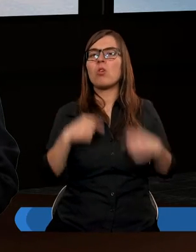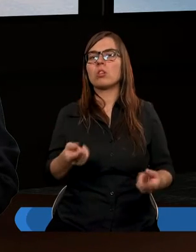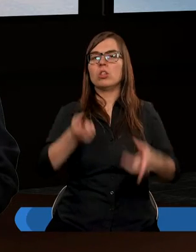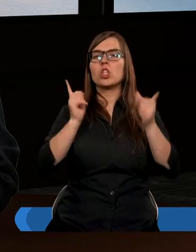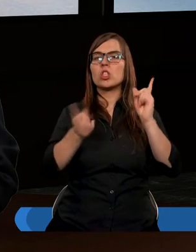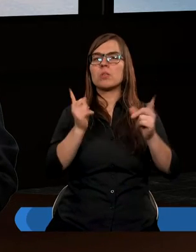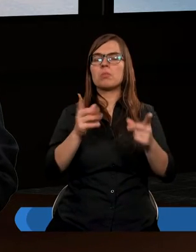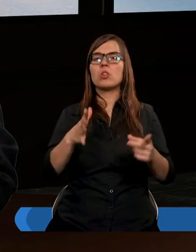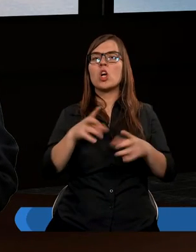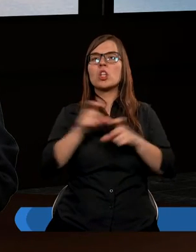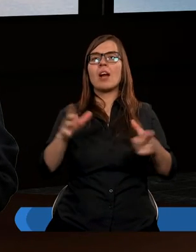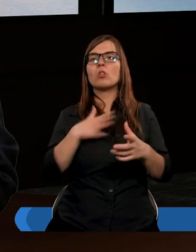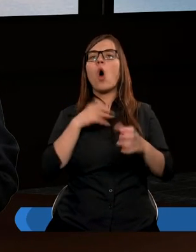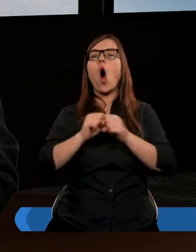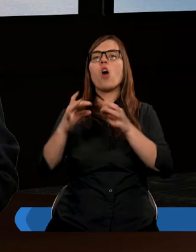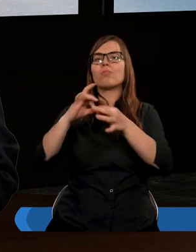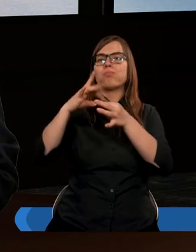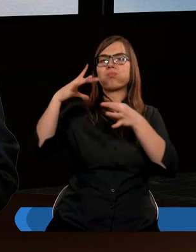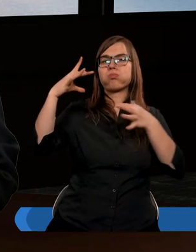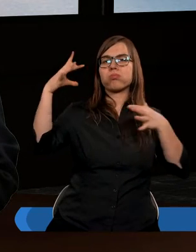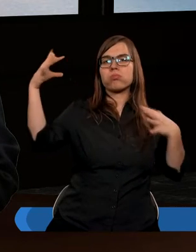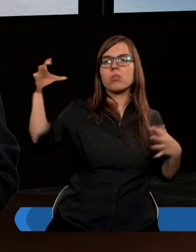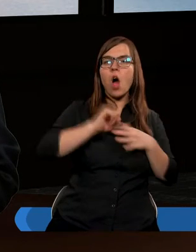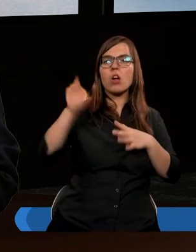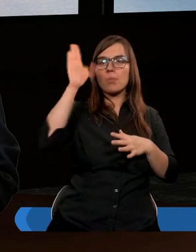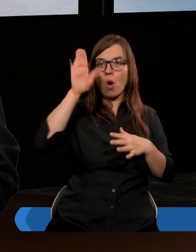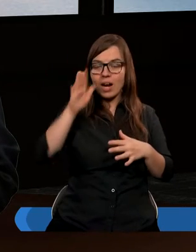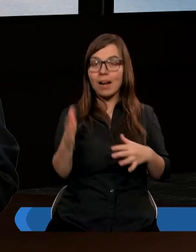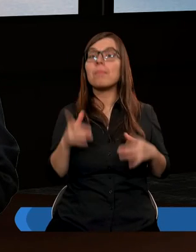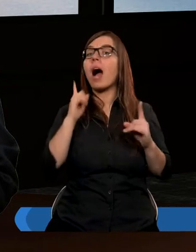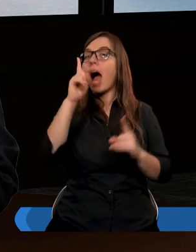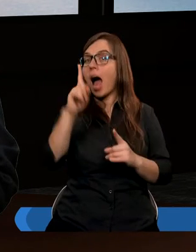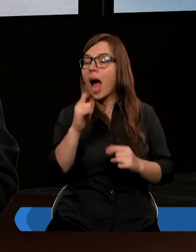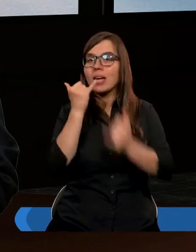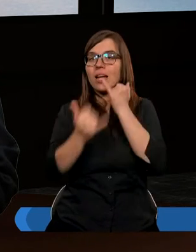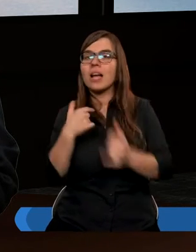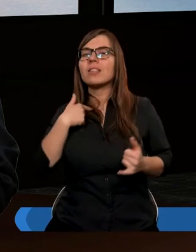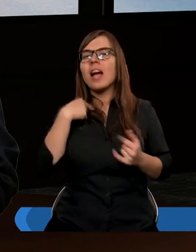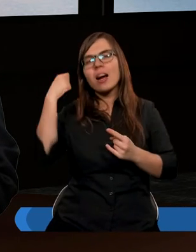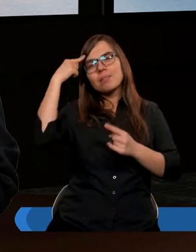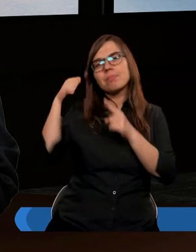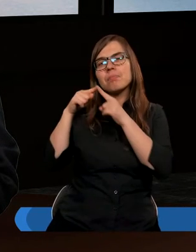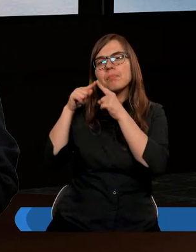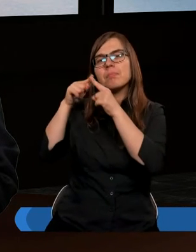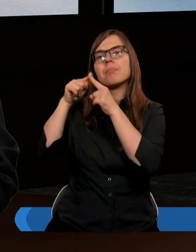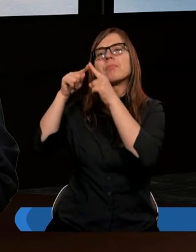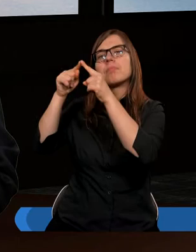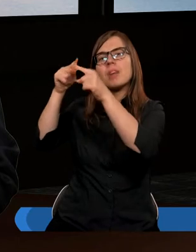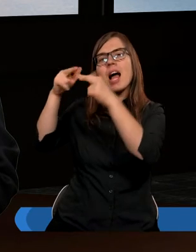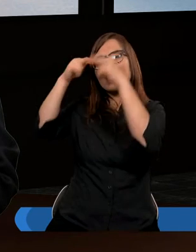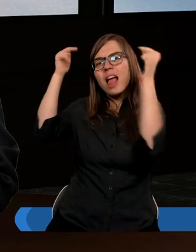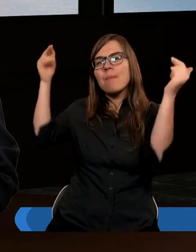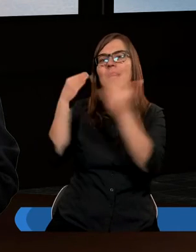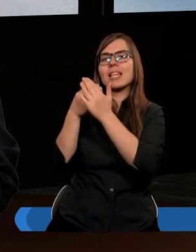krótkim czasie pozbyć. A jeżeli będziemy myśleć o odkładaniu skarbu w